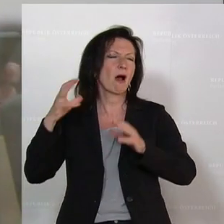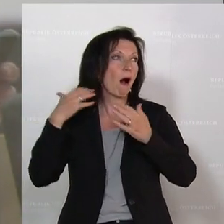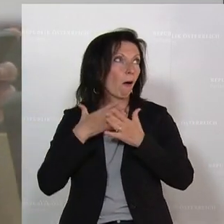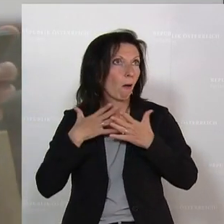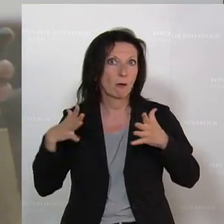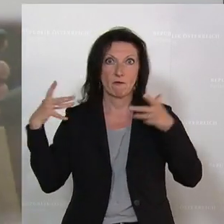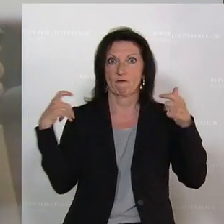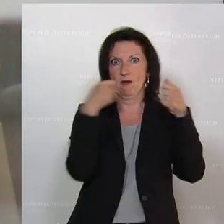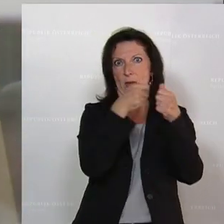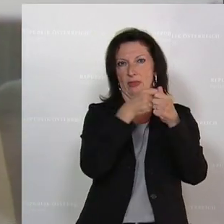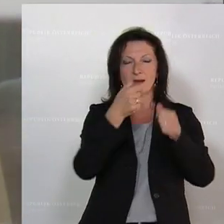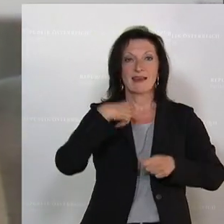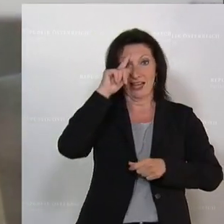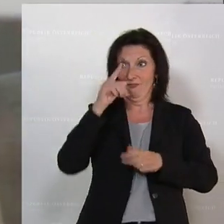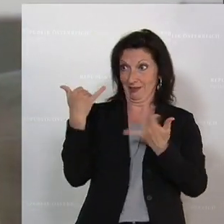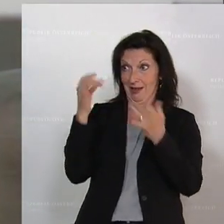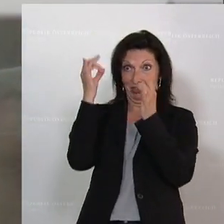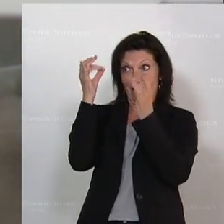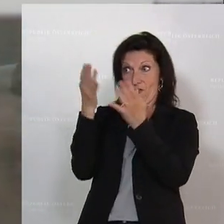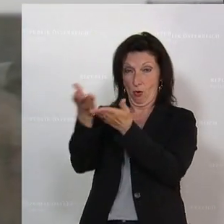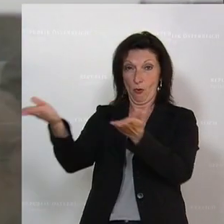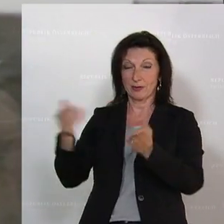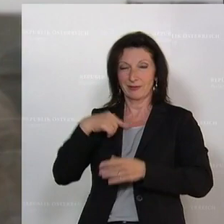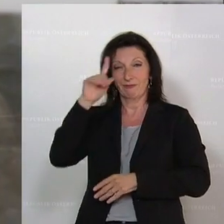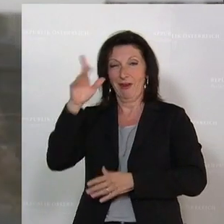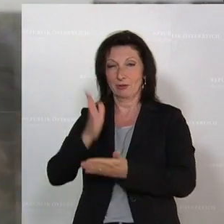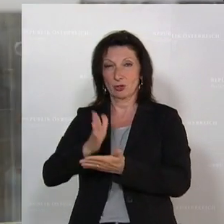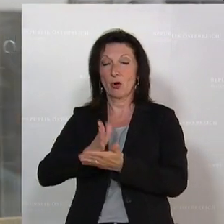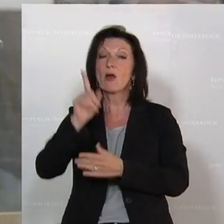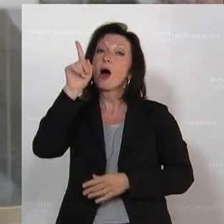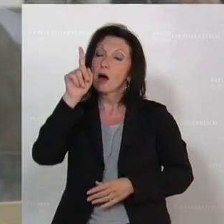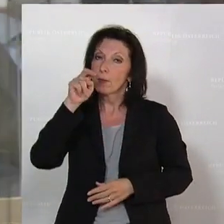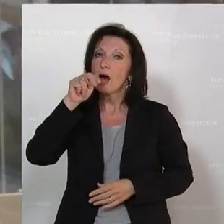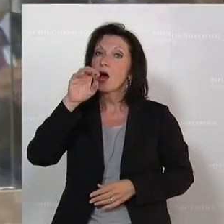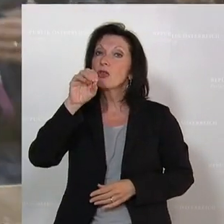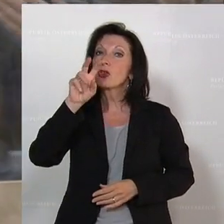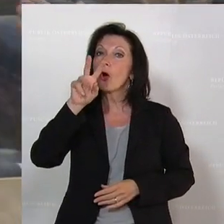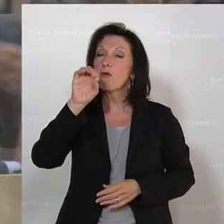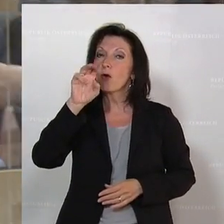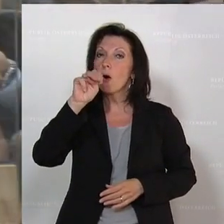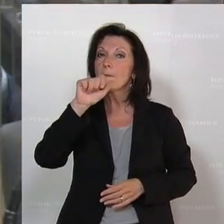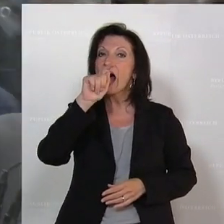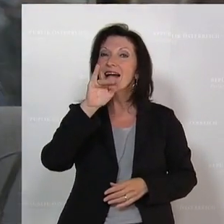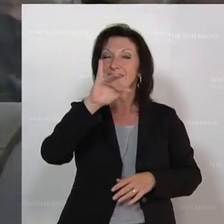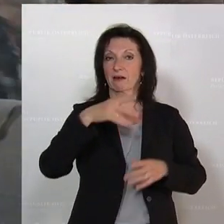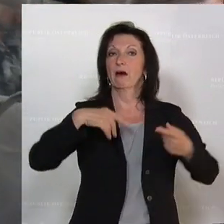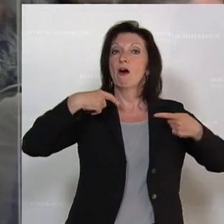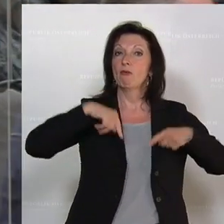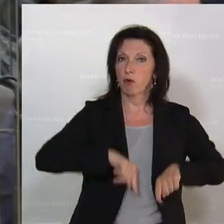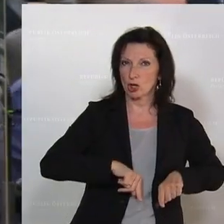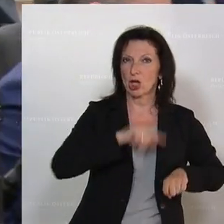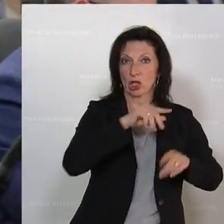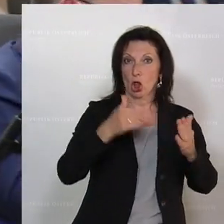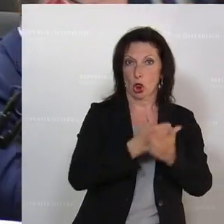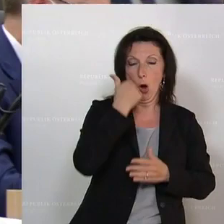haben. Ich weiß, das macht Sie nervös. Ich kann nur sagen, der Novomatic-Vorstand Neumann ist beim Herrn Kurz im